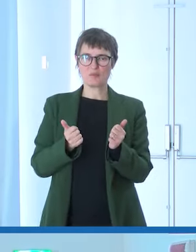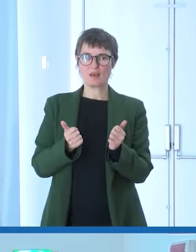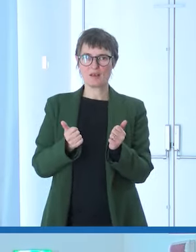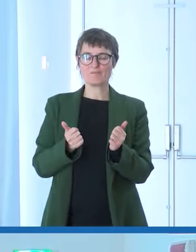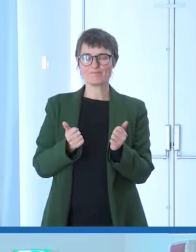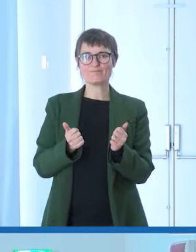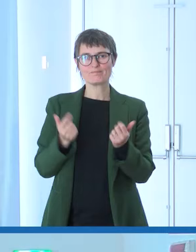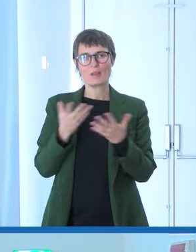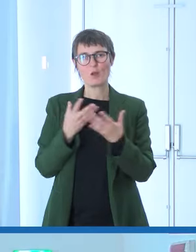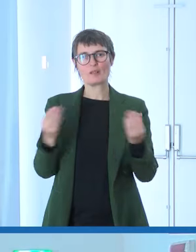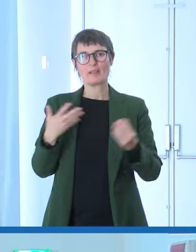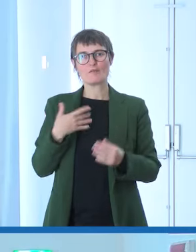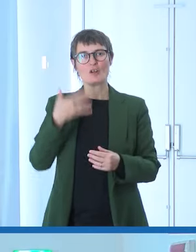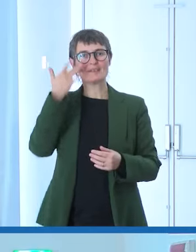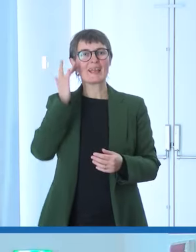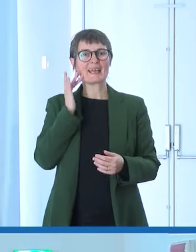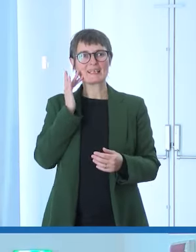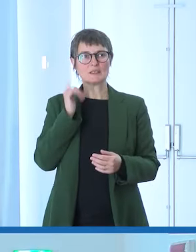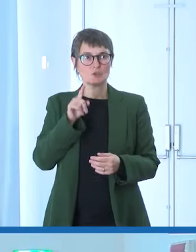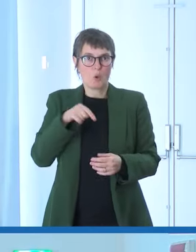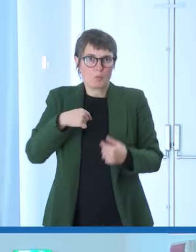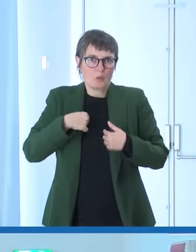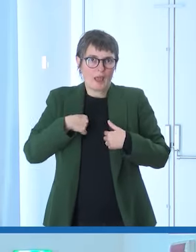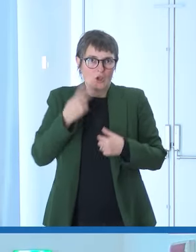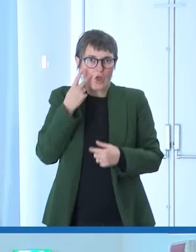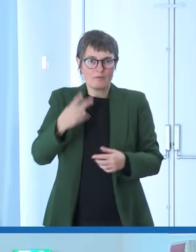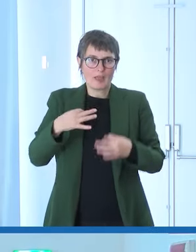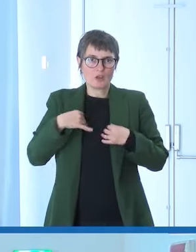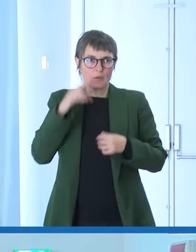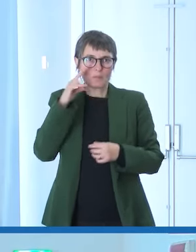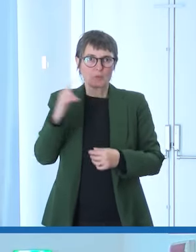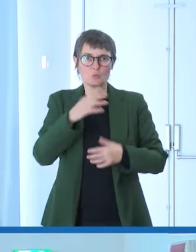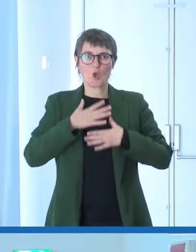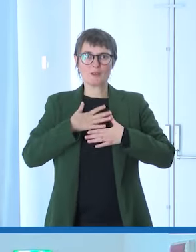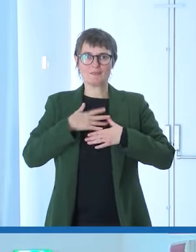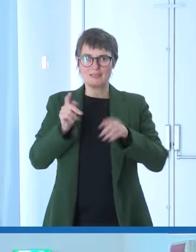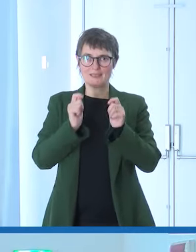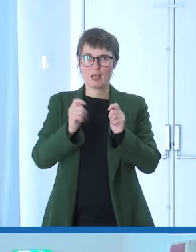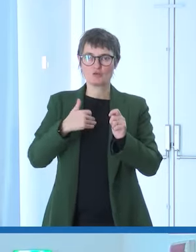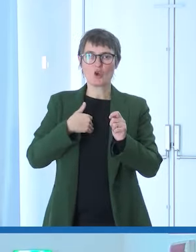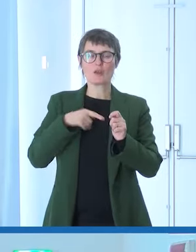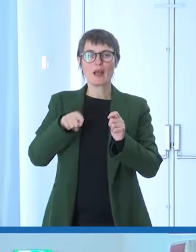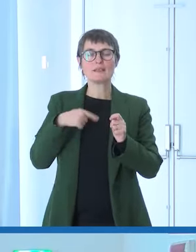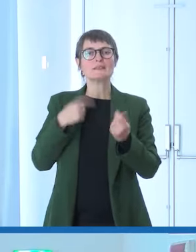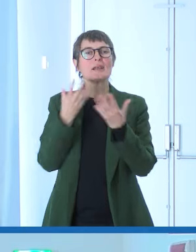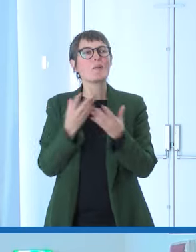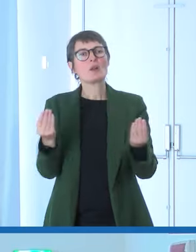rischia e lo vediamo, soprattutto anche io lo vedo dal mio punto di vista giornalistico, molte volte